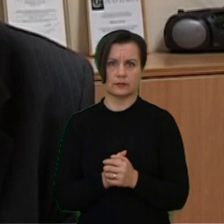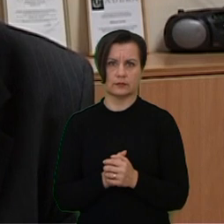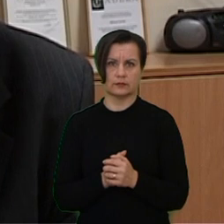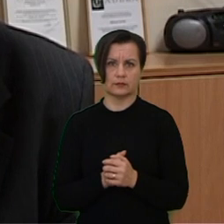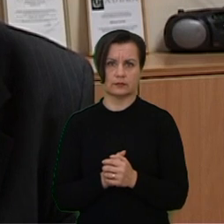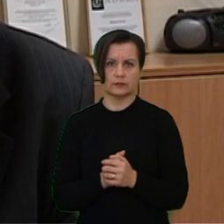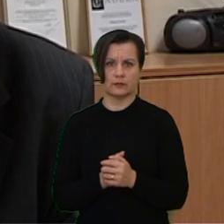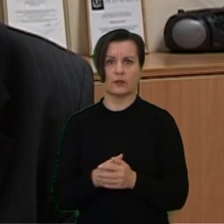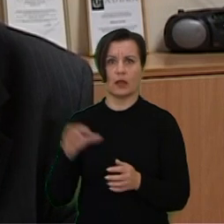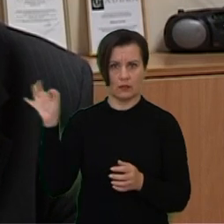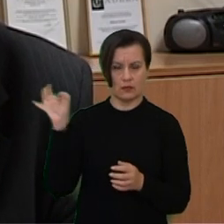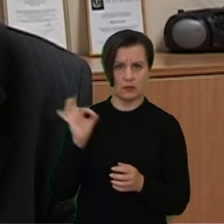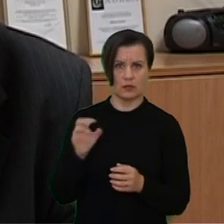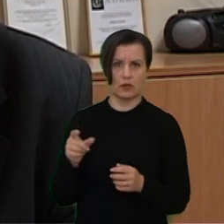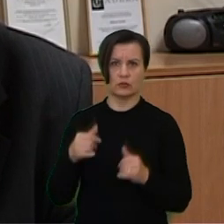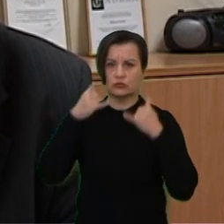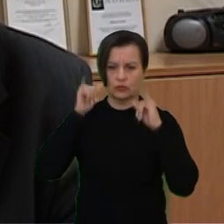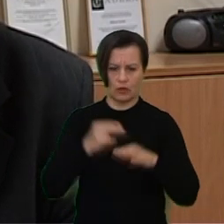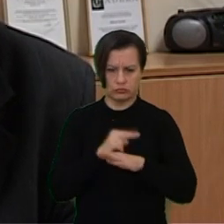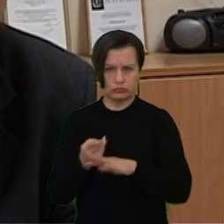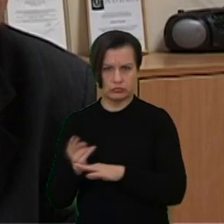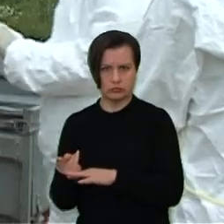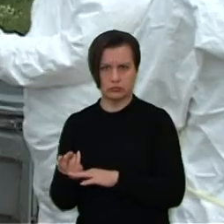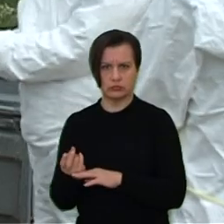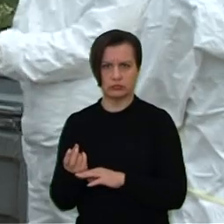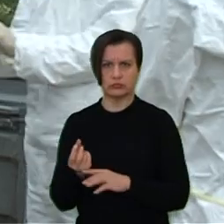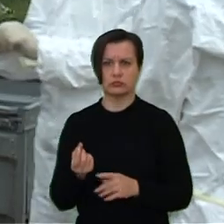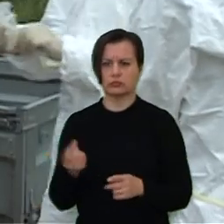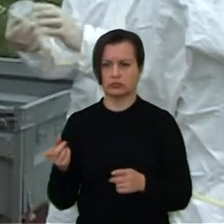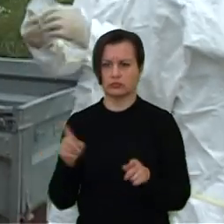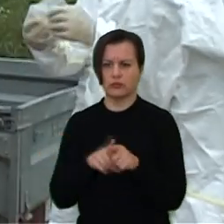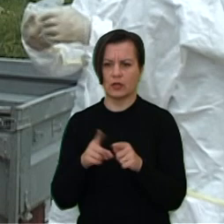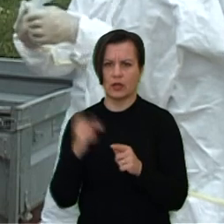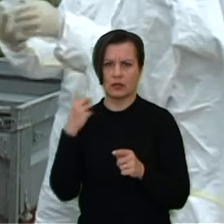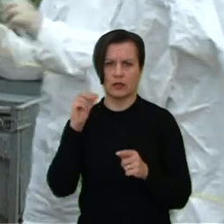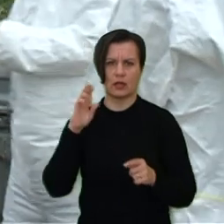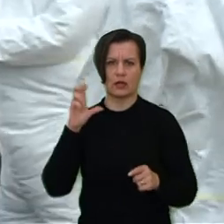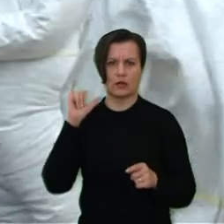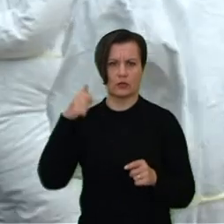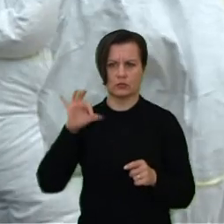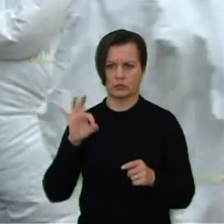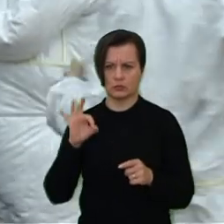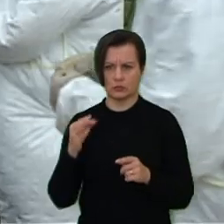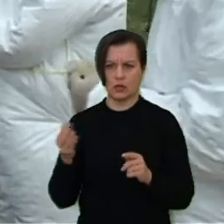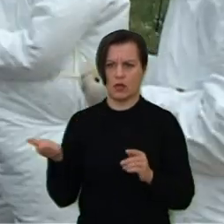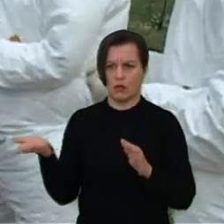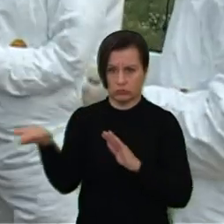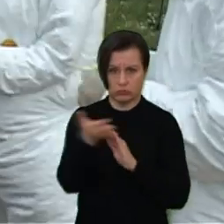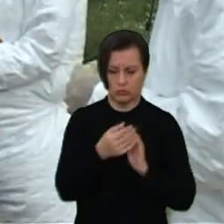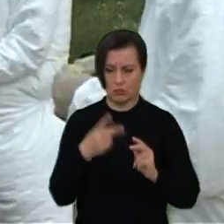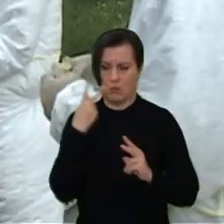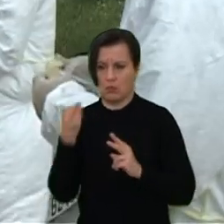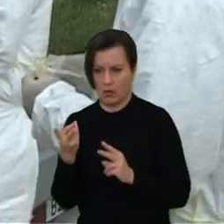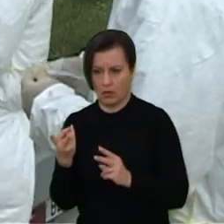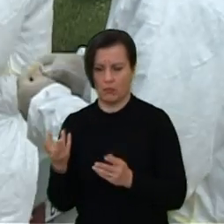dažniausiai gaišinas randa tiesiog nuėmus dirliu. Pamato tas